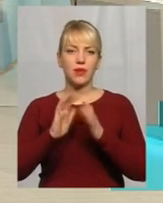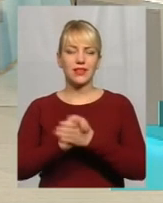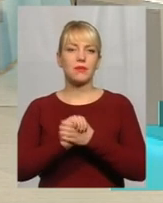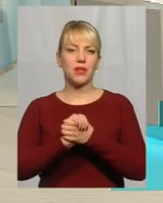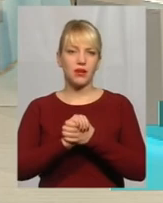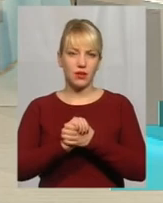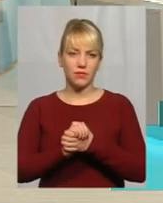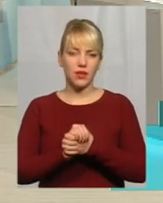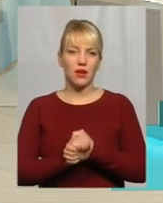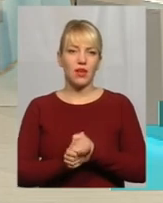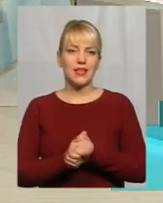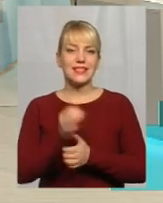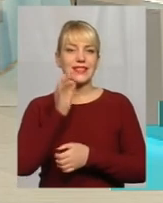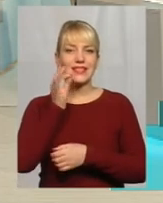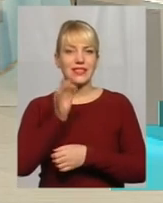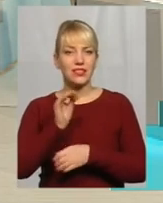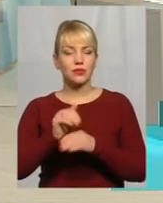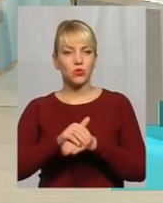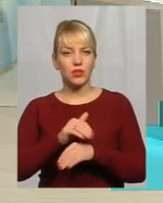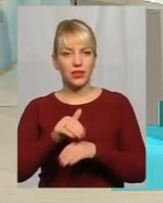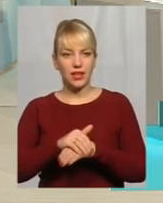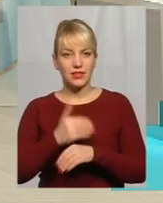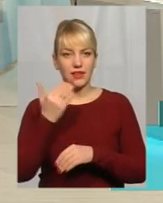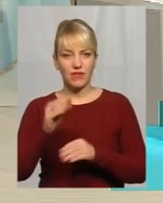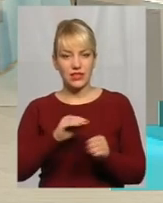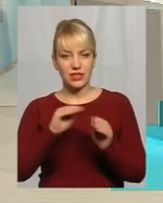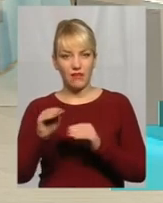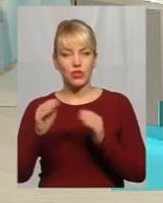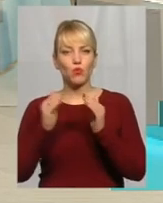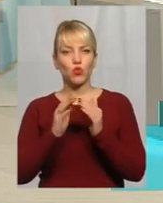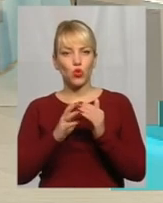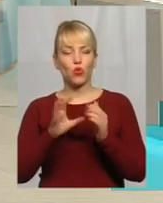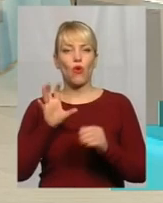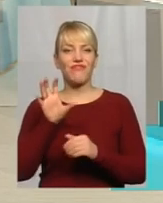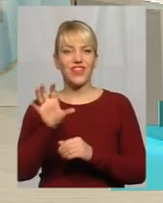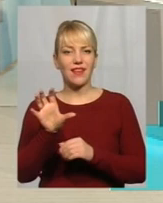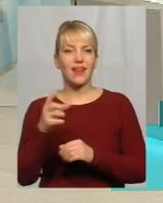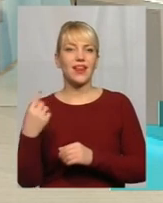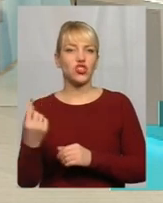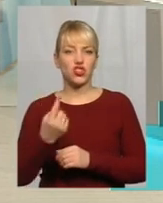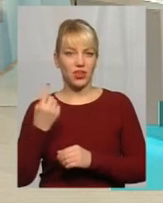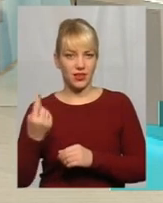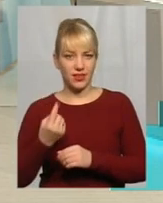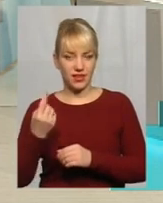Скажіть, будь ласка, ви ставите будинкові лічильники в вас